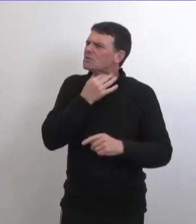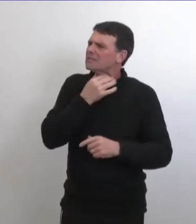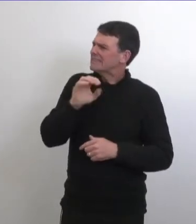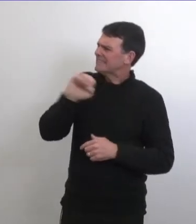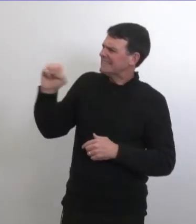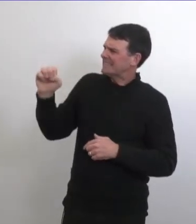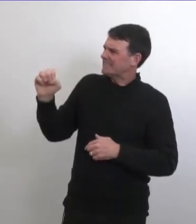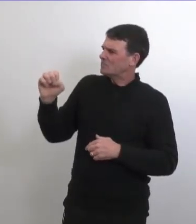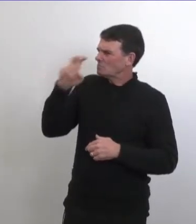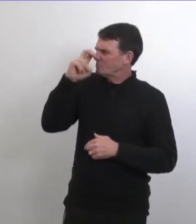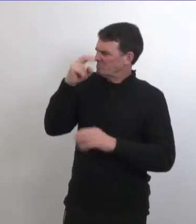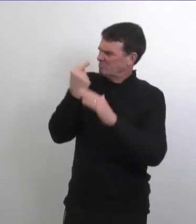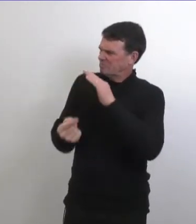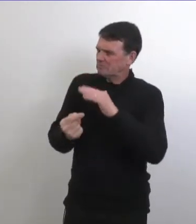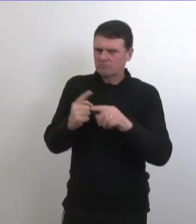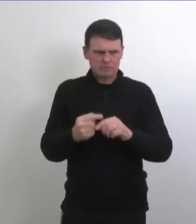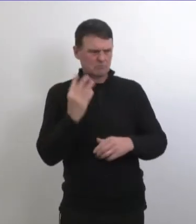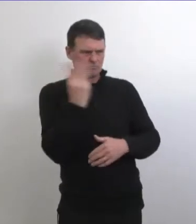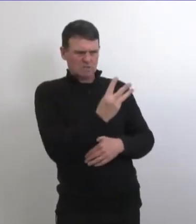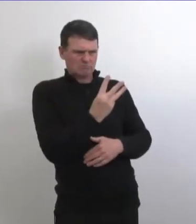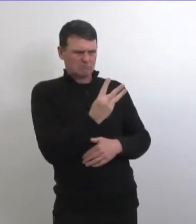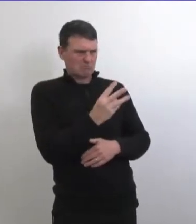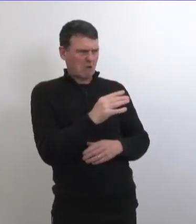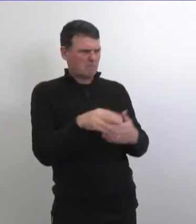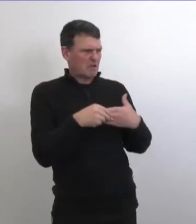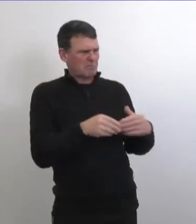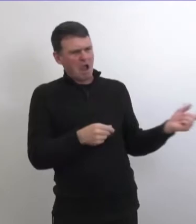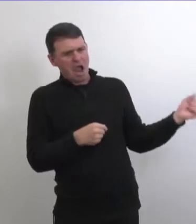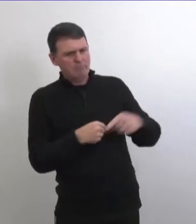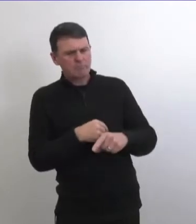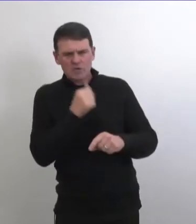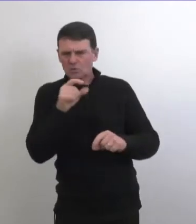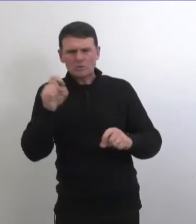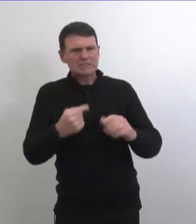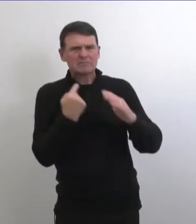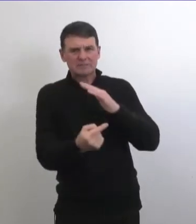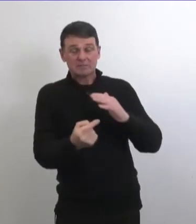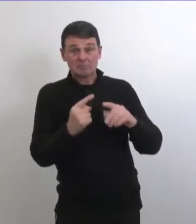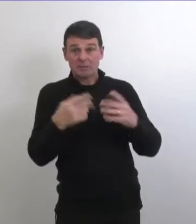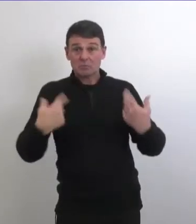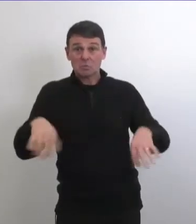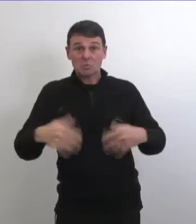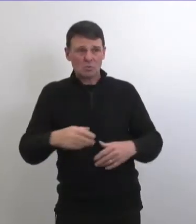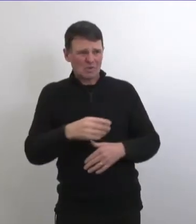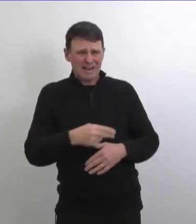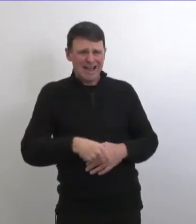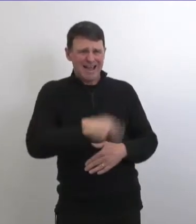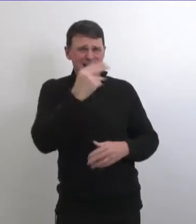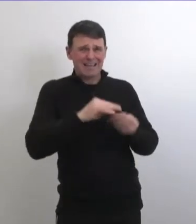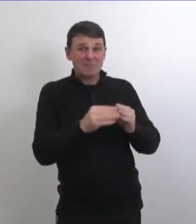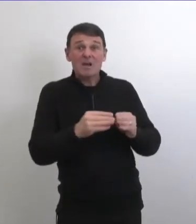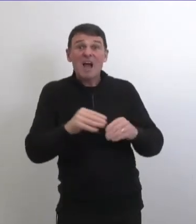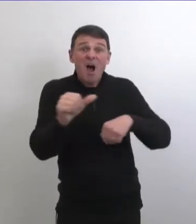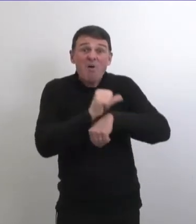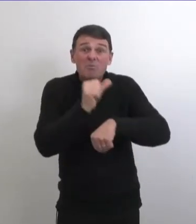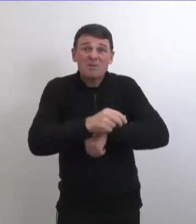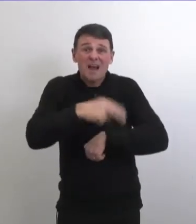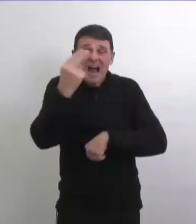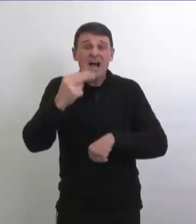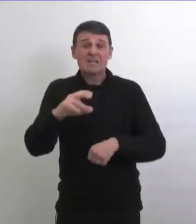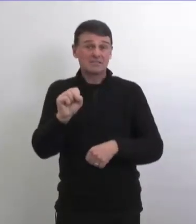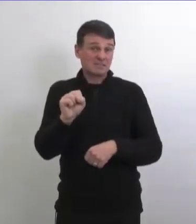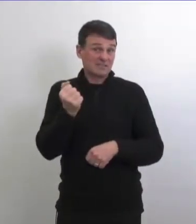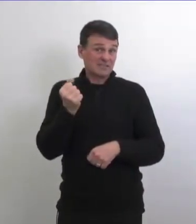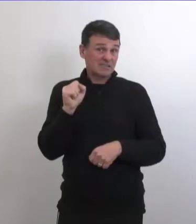alors pourquoi est-ce que les restrictions sont encore très strictes pour l'est alors que